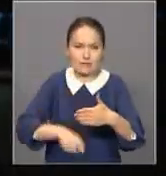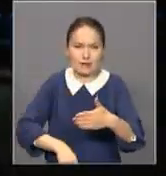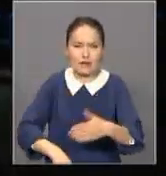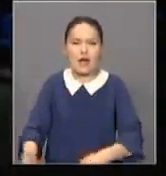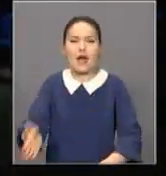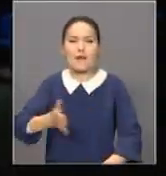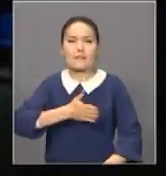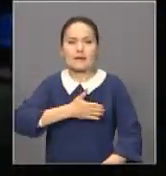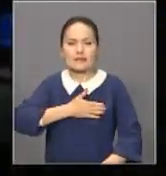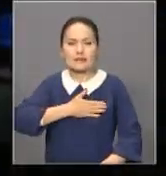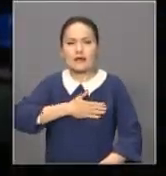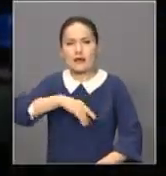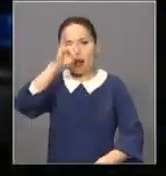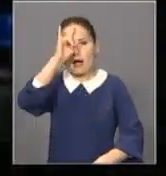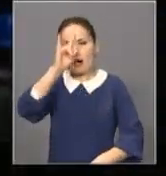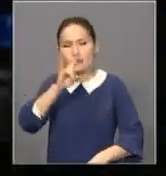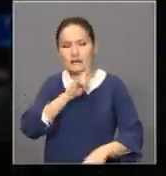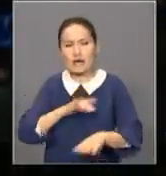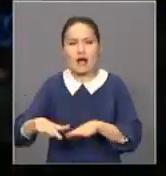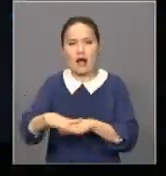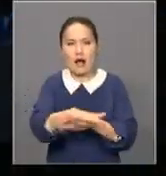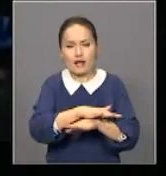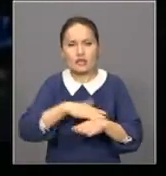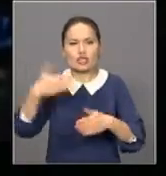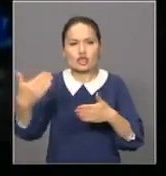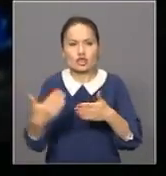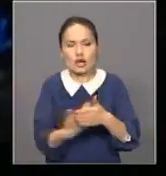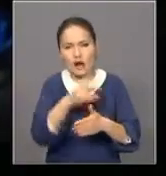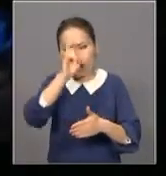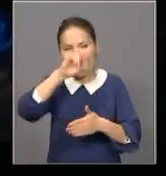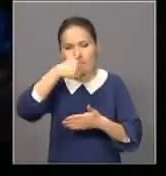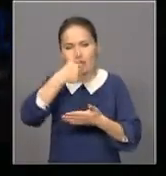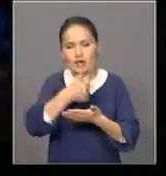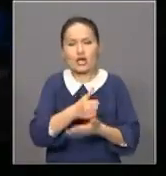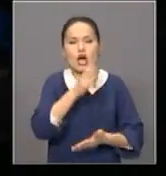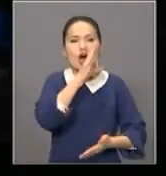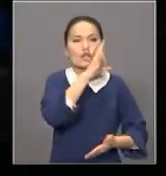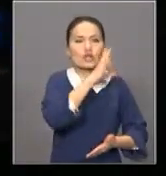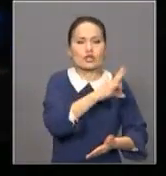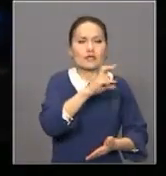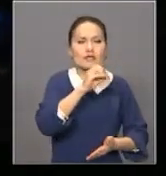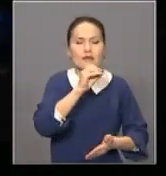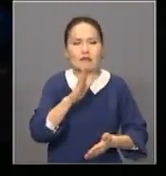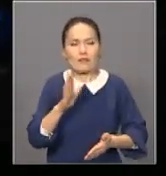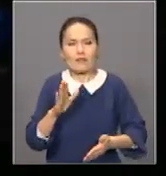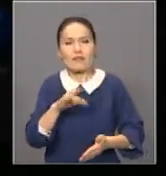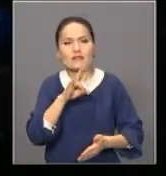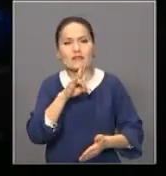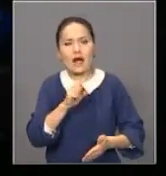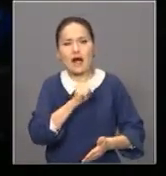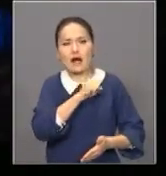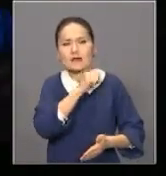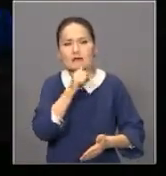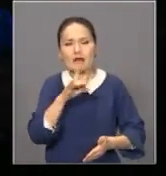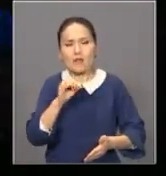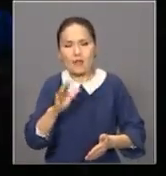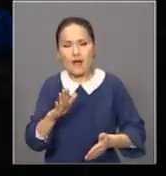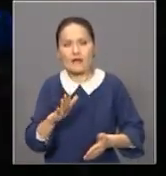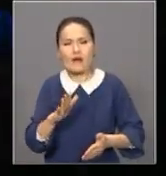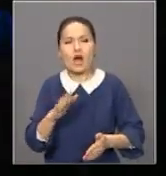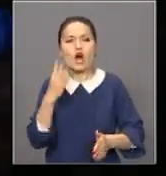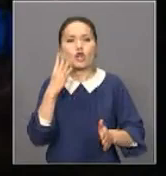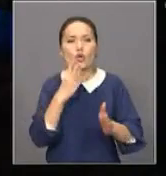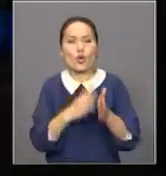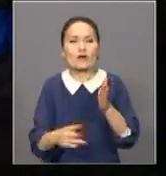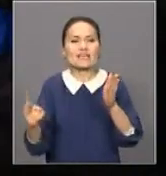Еліміздің жаңа президенті Құрсултан Абишолы Назарбаевтың 97 жарым пайыз бұнан үлкен женіспенден